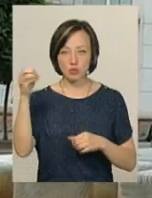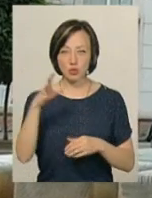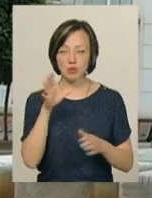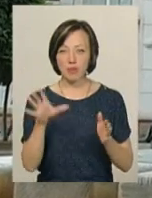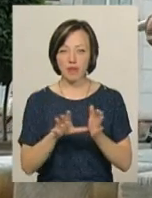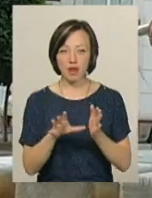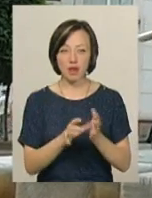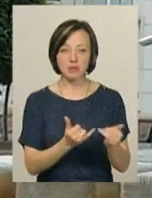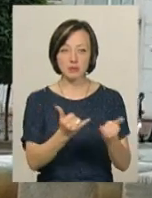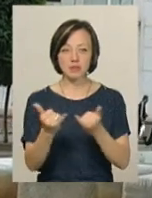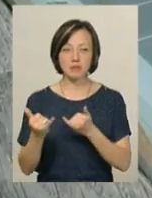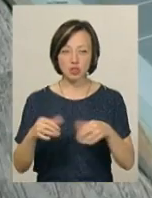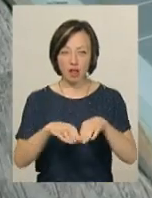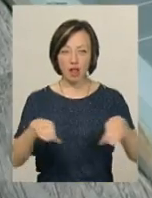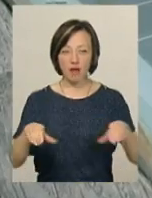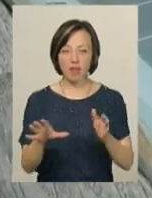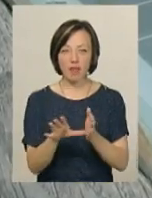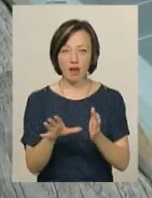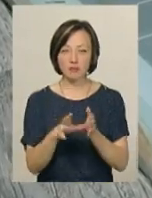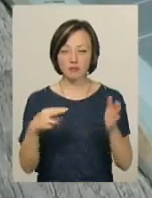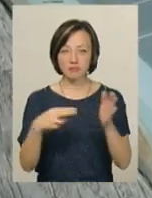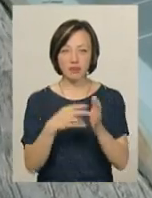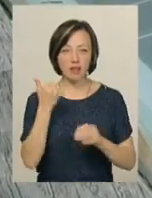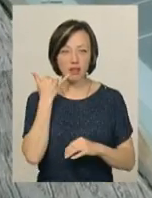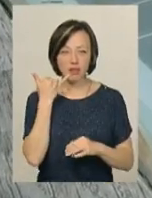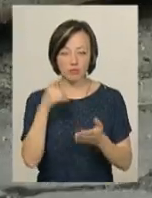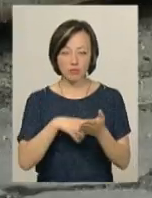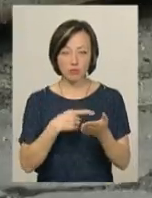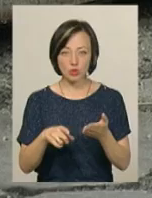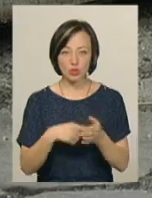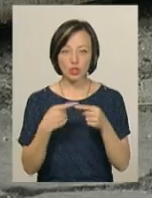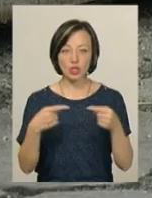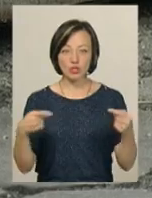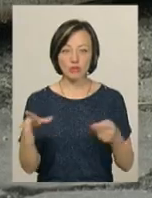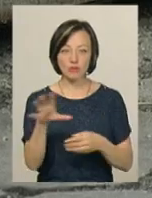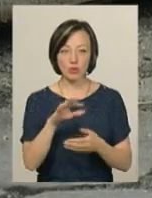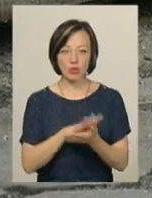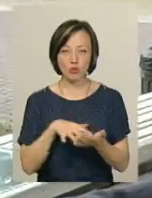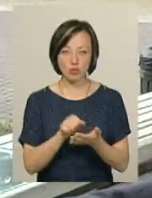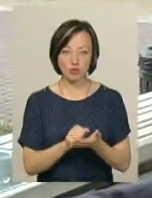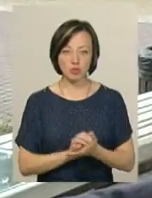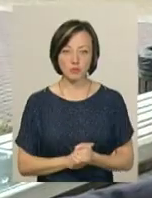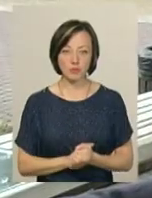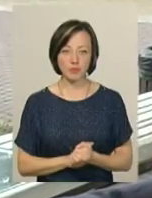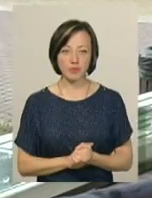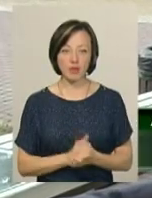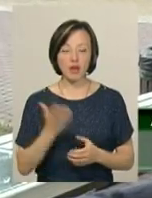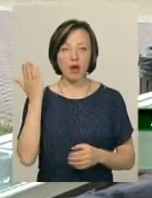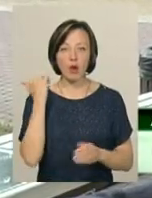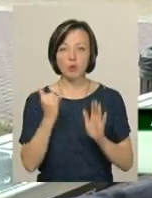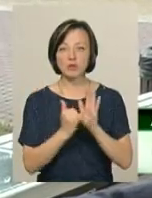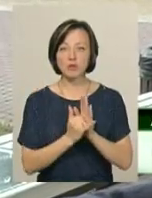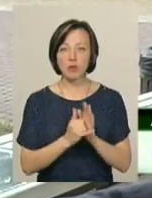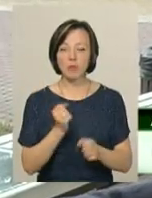батареї, яка забезпечує лавки енергією, для заряджання гаджетів інше технічне оснащення пошкоджене. З того часу, як їх поставили,